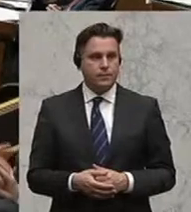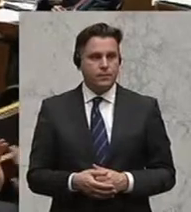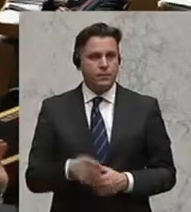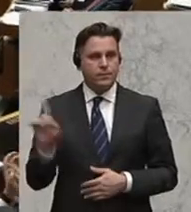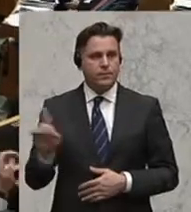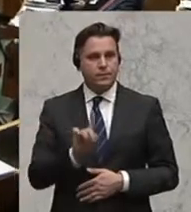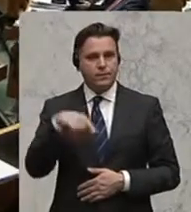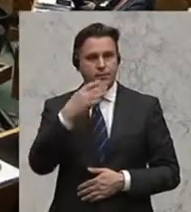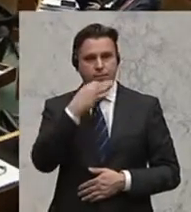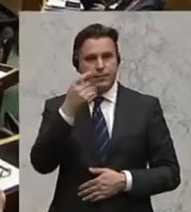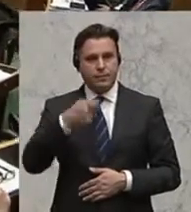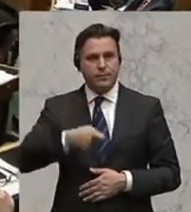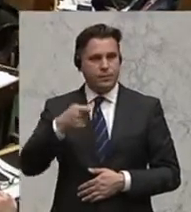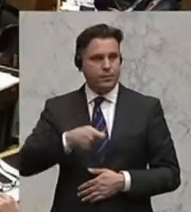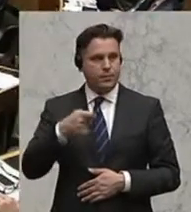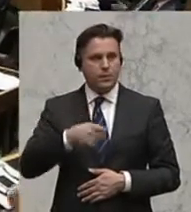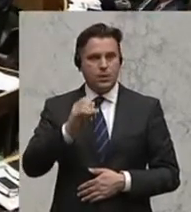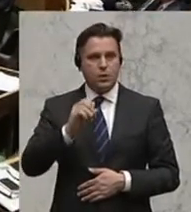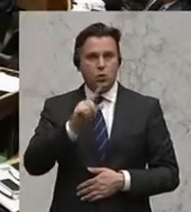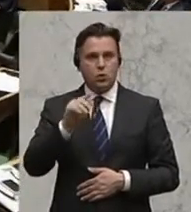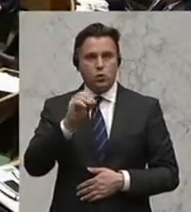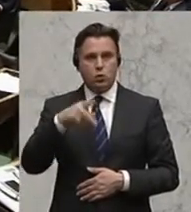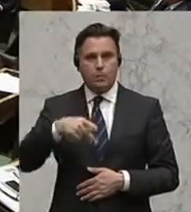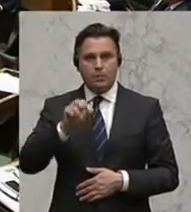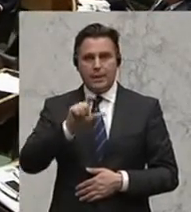Nächste Wortmeldung vom Herrn Abgeordneten Otto Pendl.